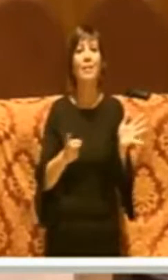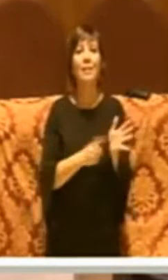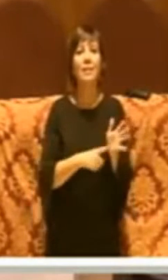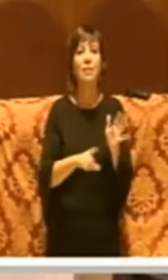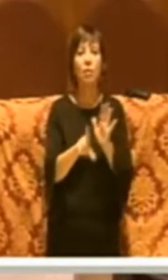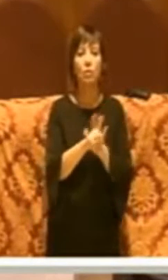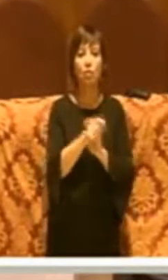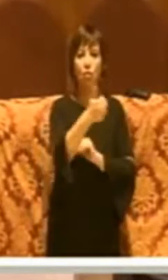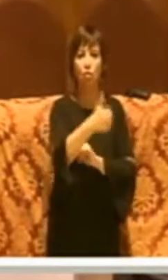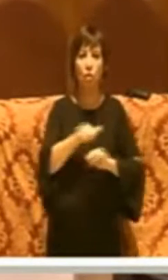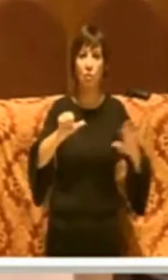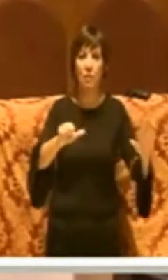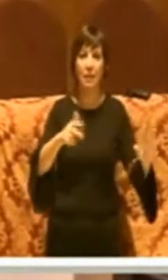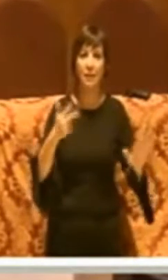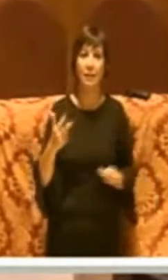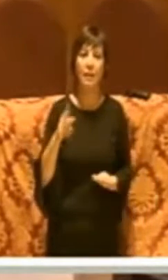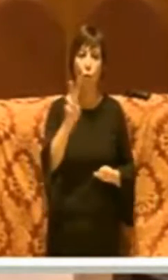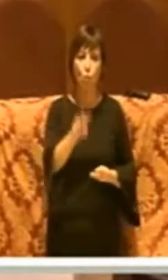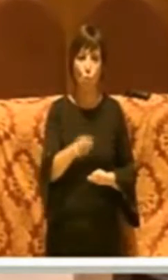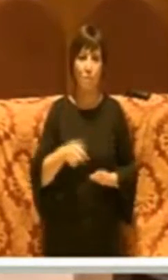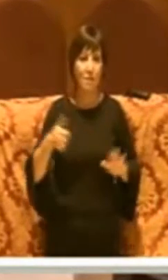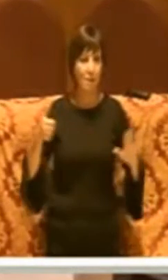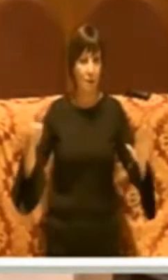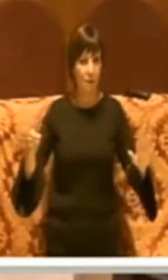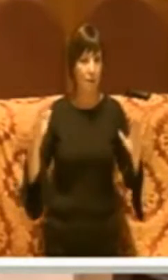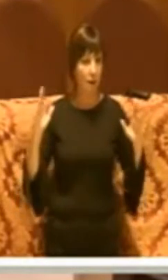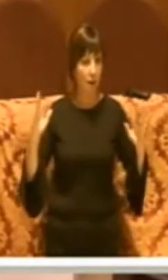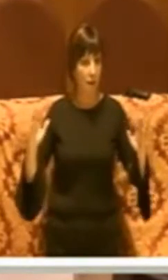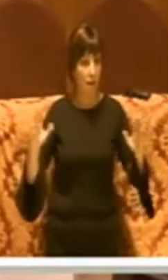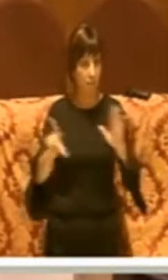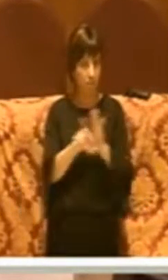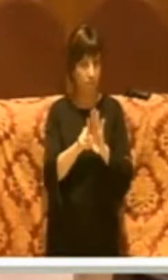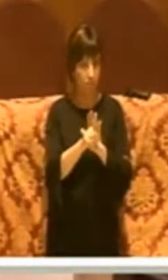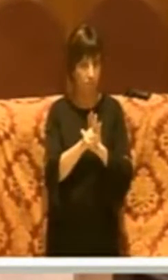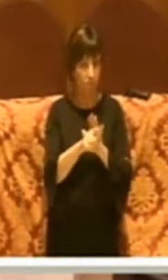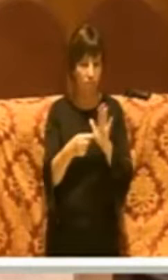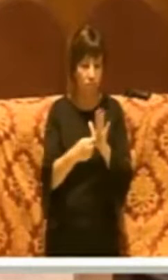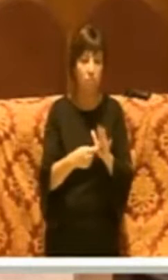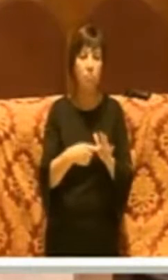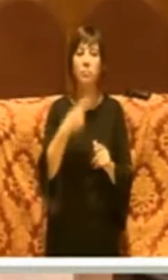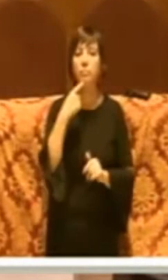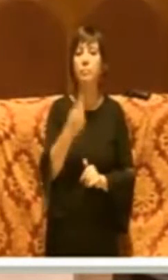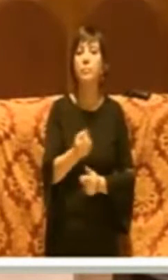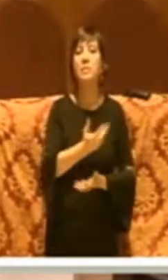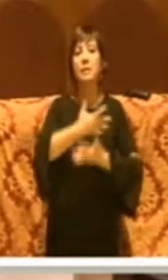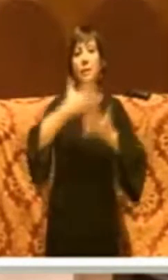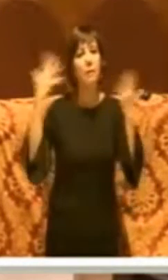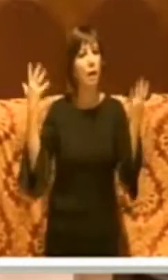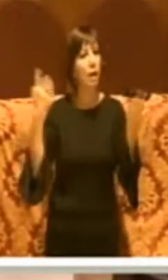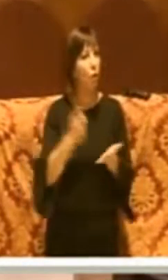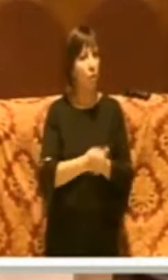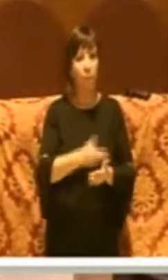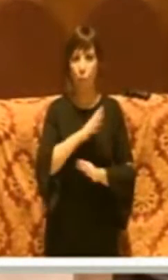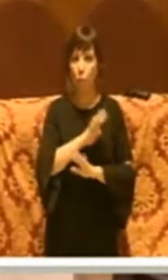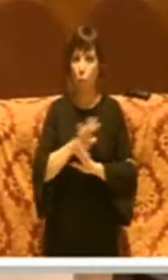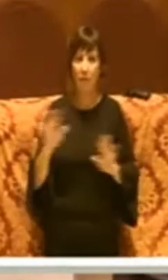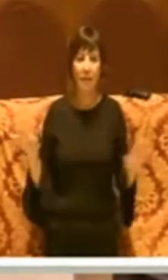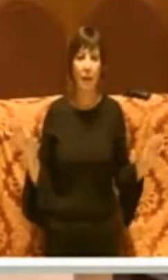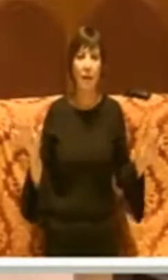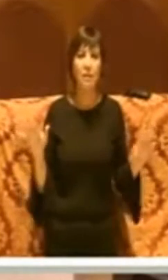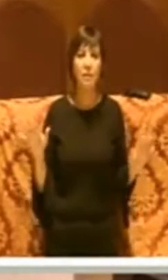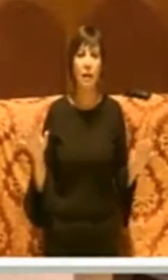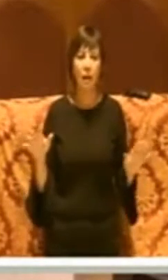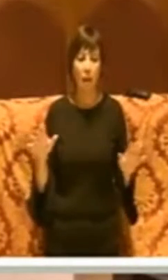163-2006 e fu veramente importante, un